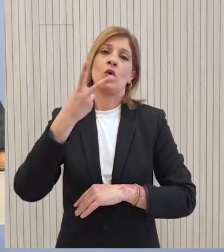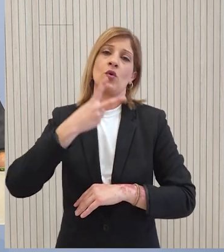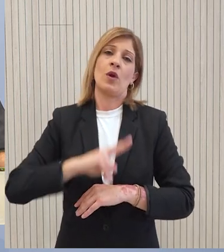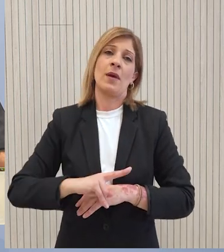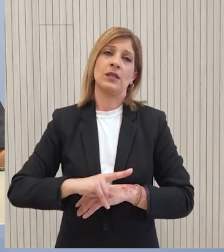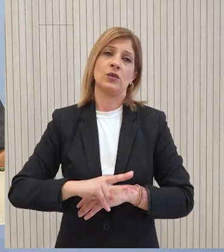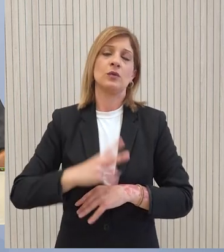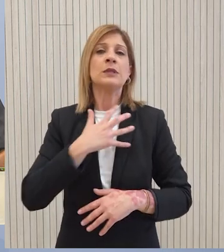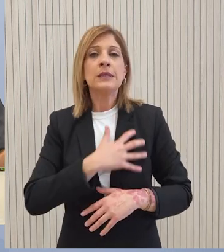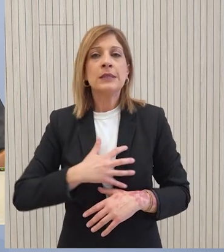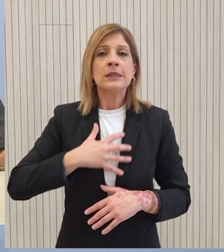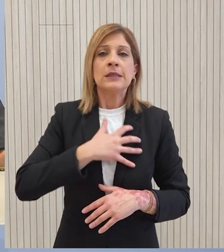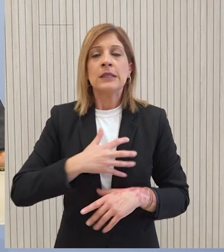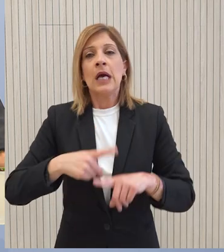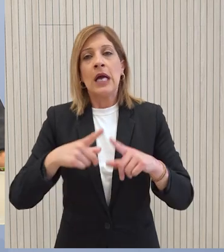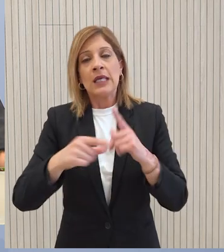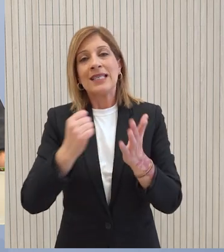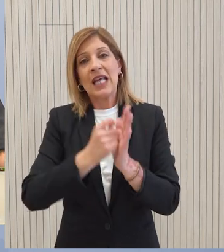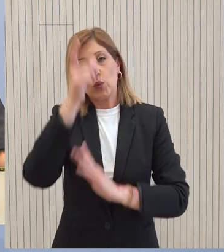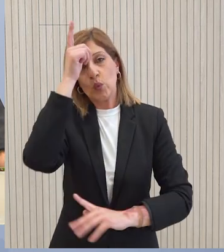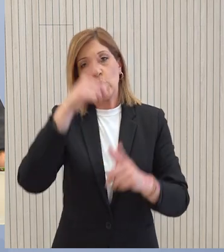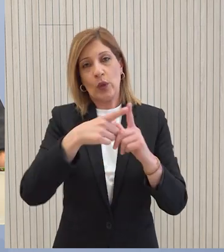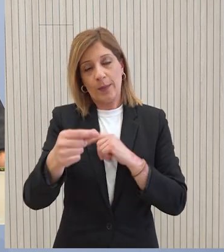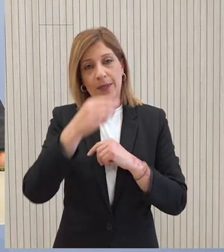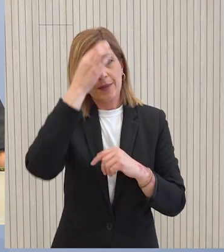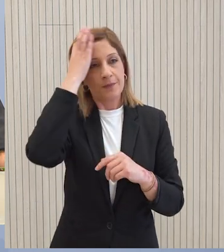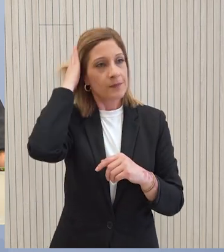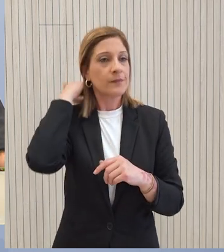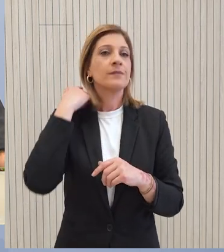προβληματισμοί και ανησυχές των Ελληνοκύπρων και των Τουρκοκύπρων συμπατριωτών μας.